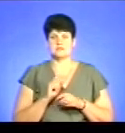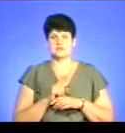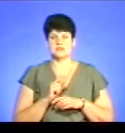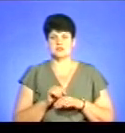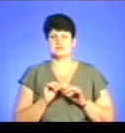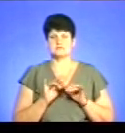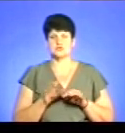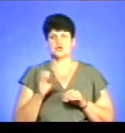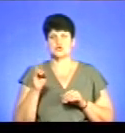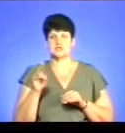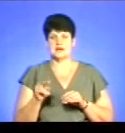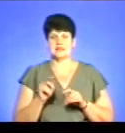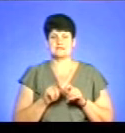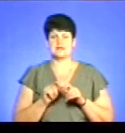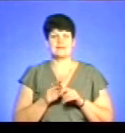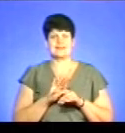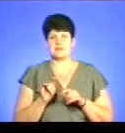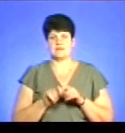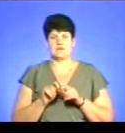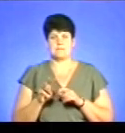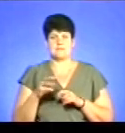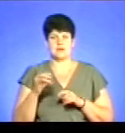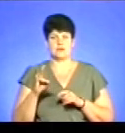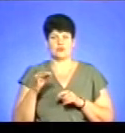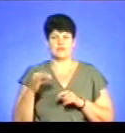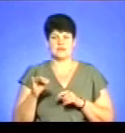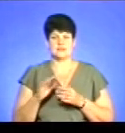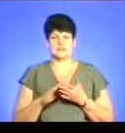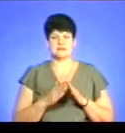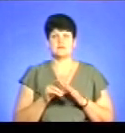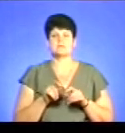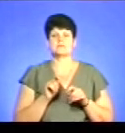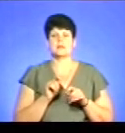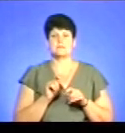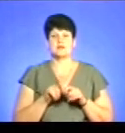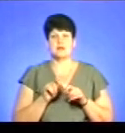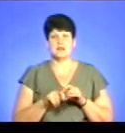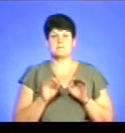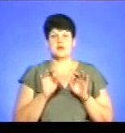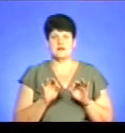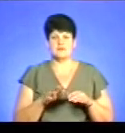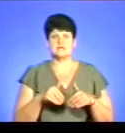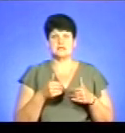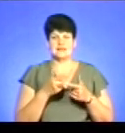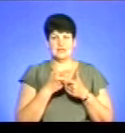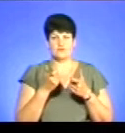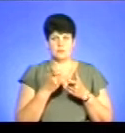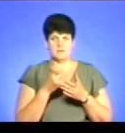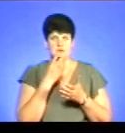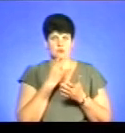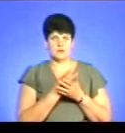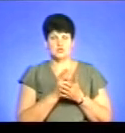соціальний інспектор не перевіряє майнового стану. Він перевіряє правильність надання інформації. Тобто, передбачено